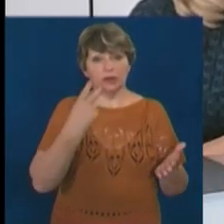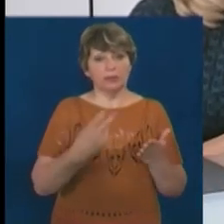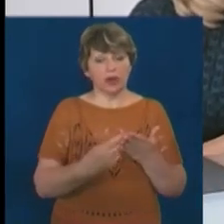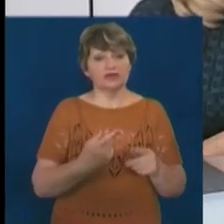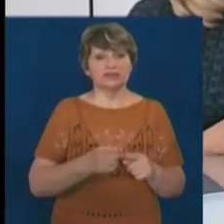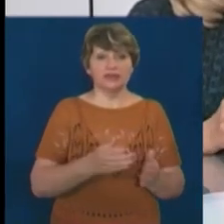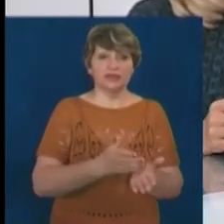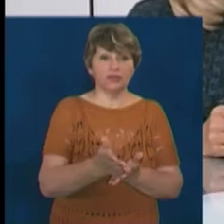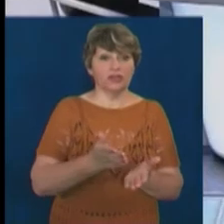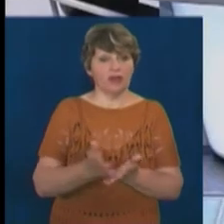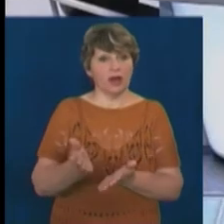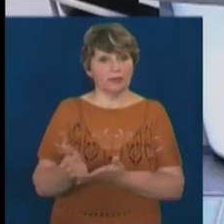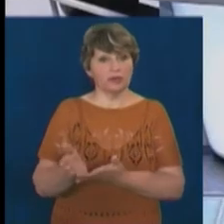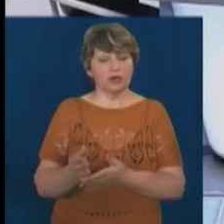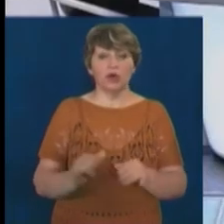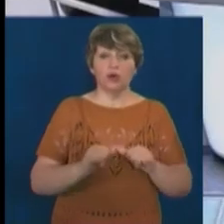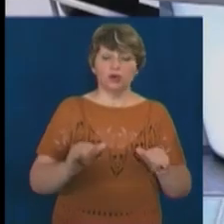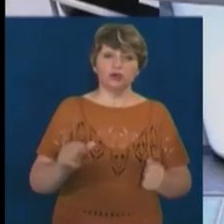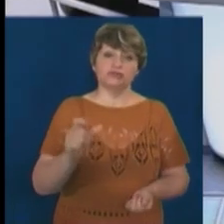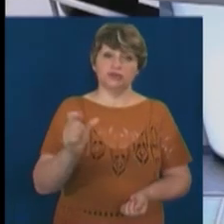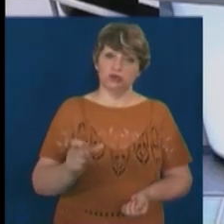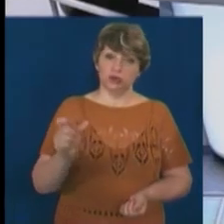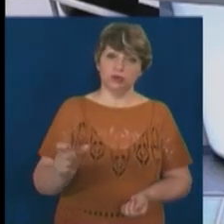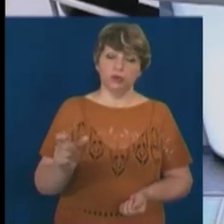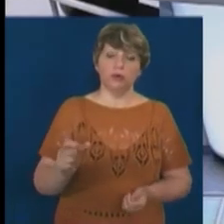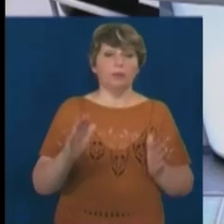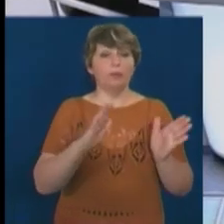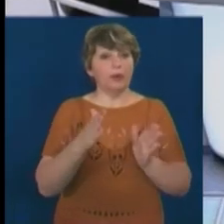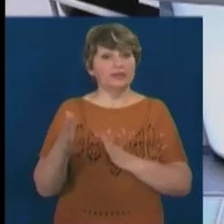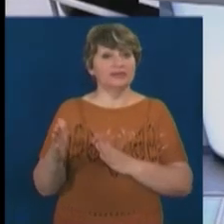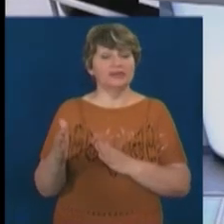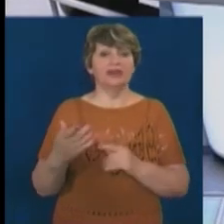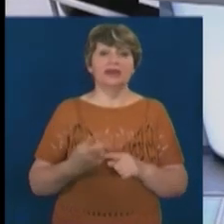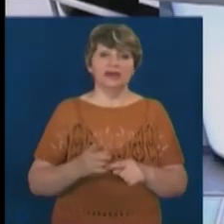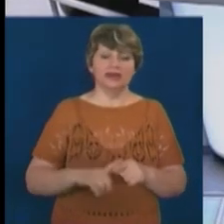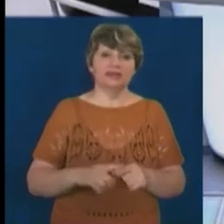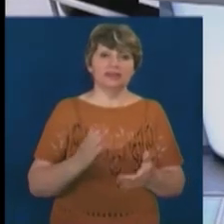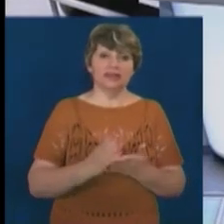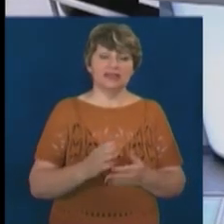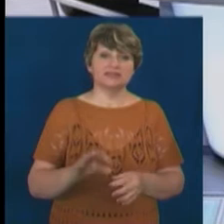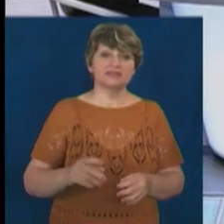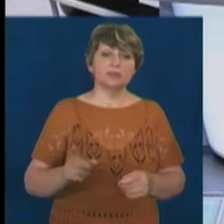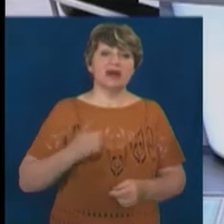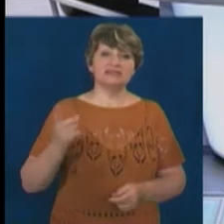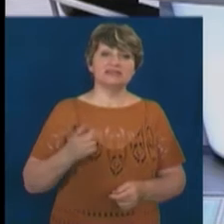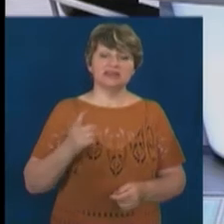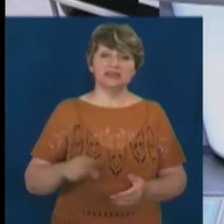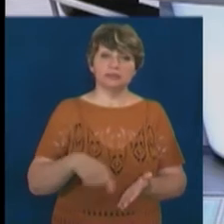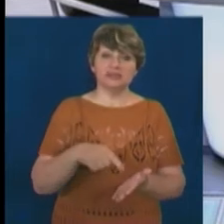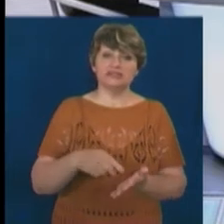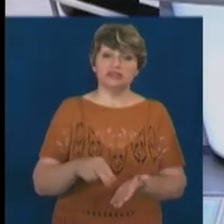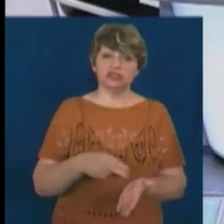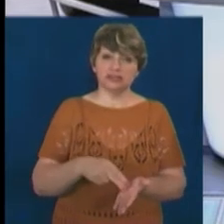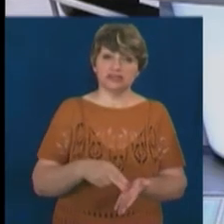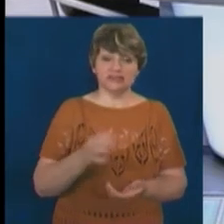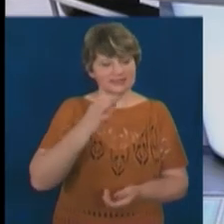напрямки, про які ви говорили, розвиток ідеї, розвиток просторів та об'єктів, розвиток подій. Ось йдеться, зокрема, про майстерню міста в Черкасах. Розкажіть,